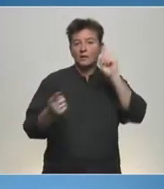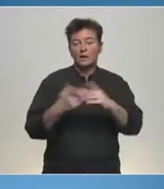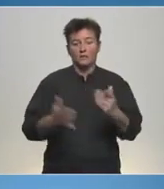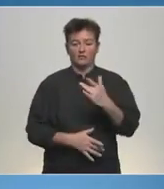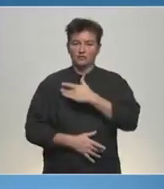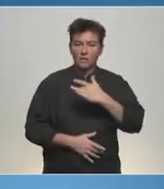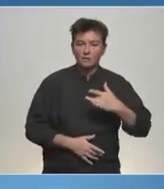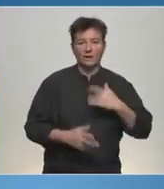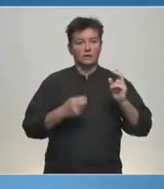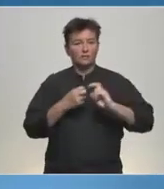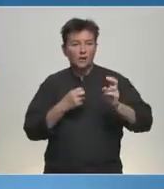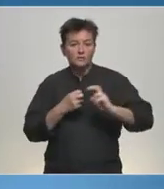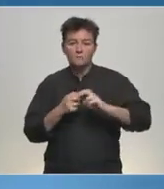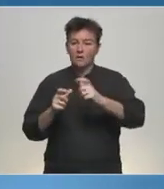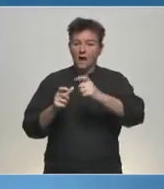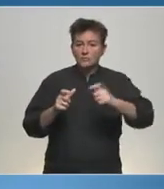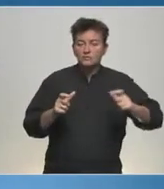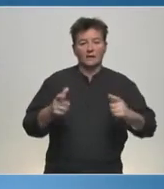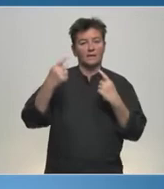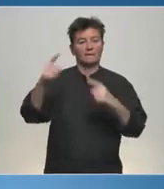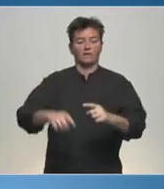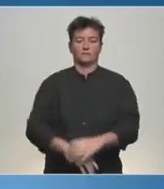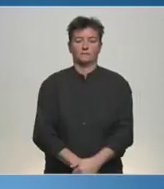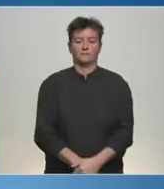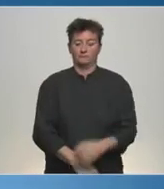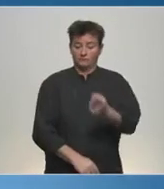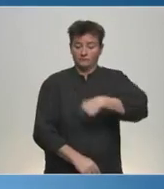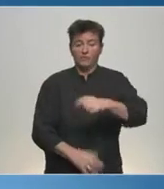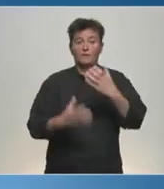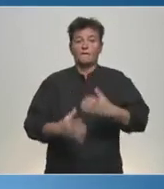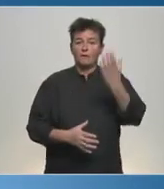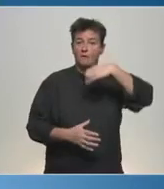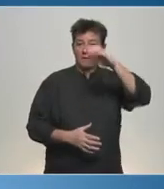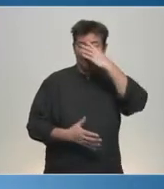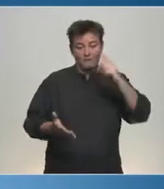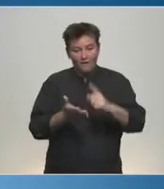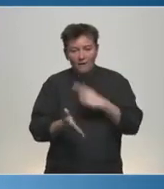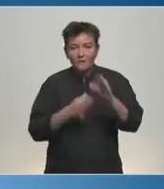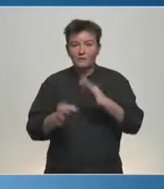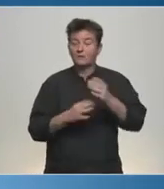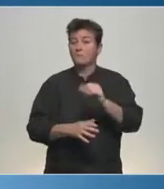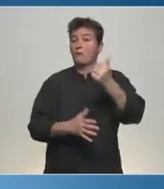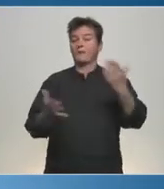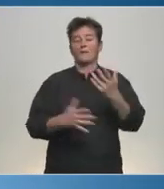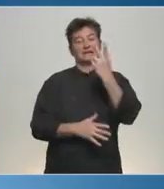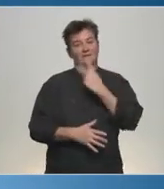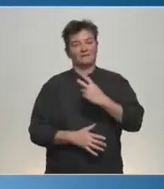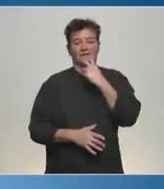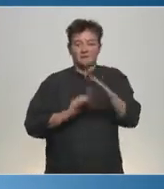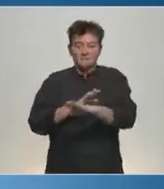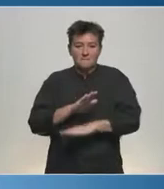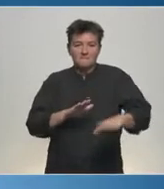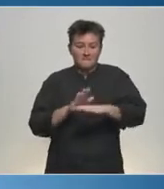sur la santé, les transports, l'industrie et la défense. L'Europe que nous voulons, c'est celle qui redécouvre qu'elle est d'abord une civilisation,